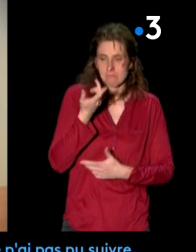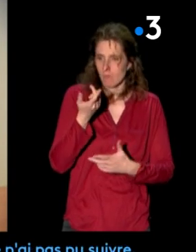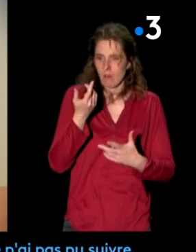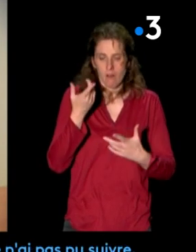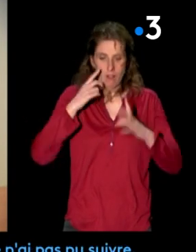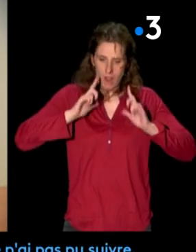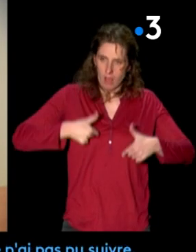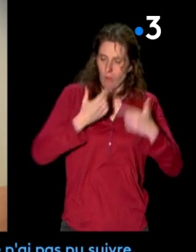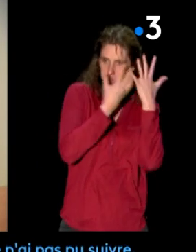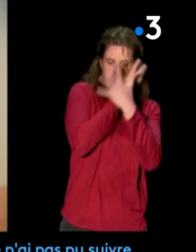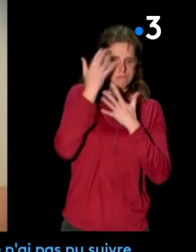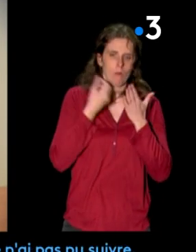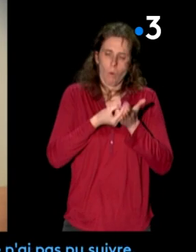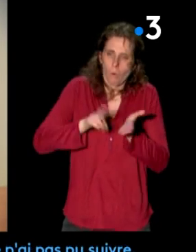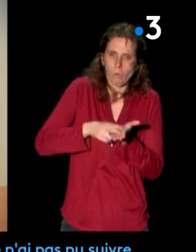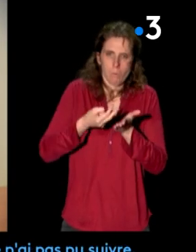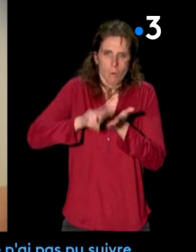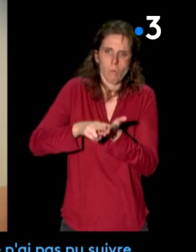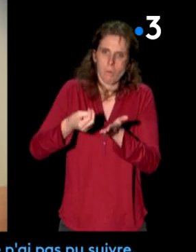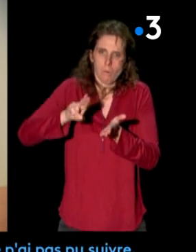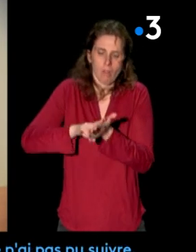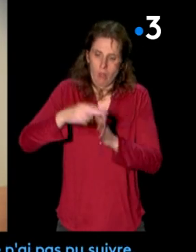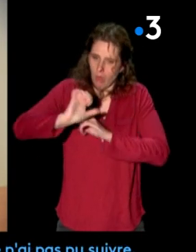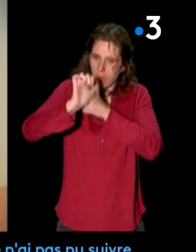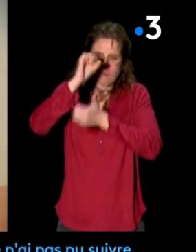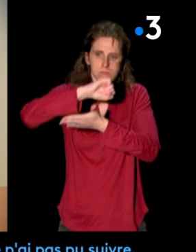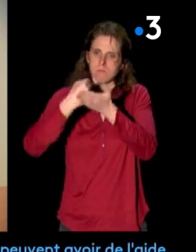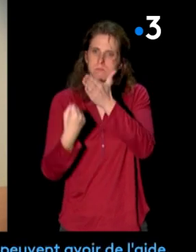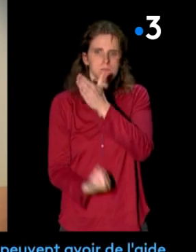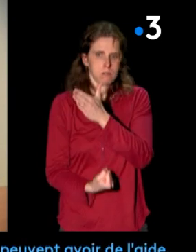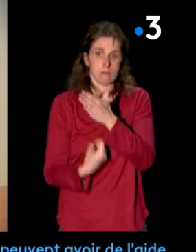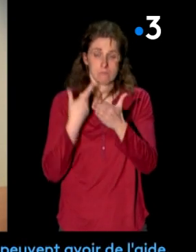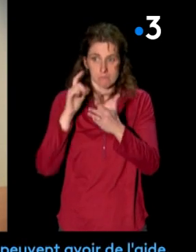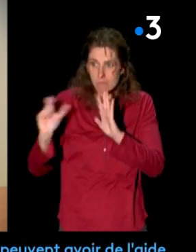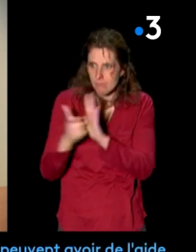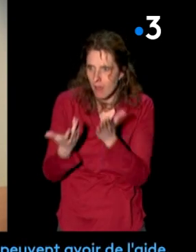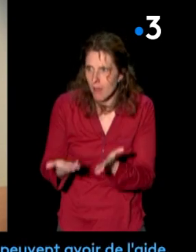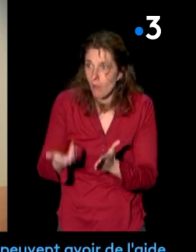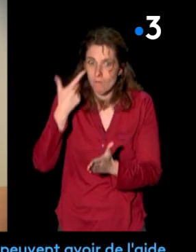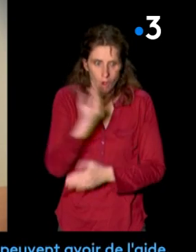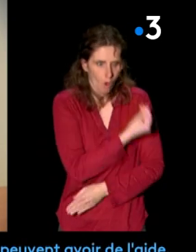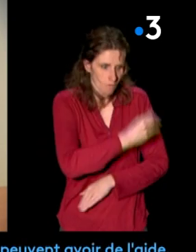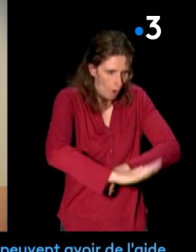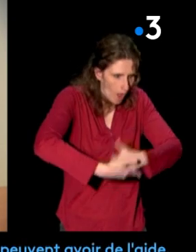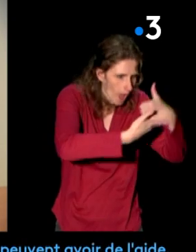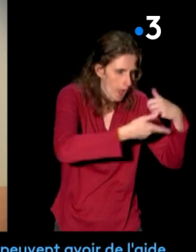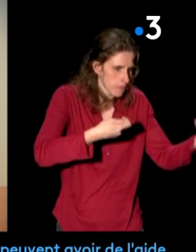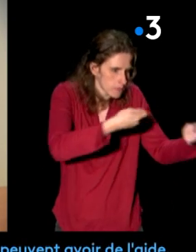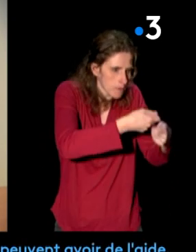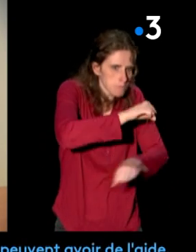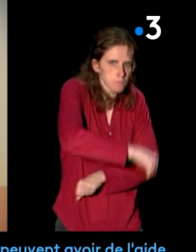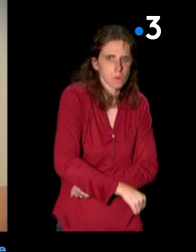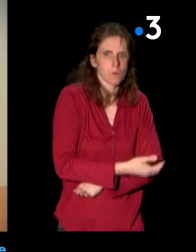J'étais perdue dans l'école, j'ai redoublé, je n'ai pas pu suivre. Et je me rends que maintenant, les enfants peuvent avoir de l'aide.